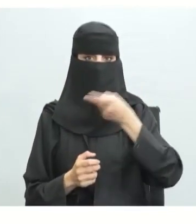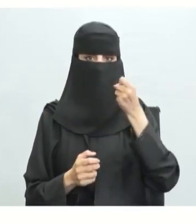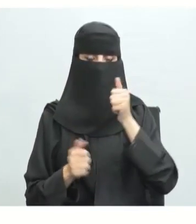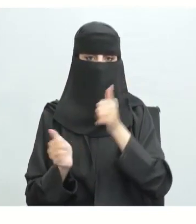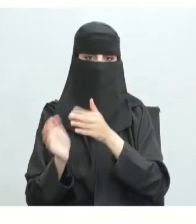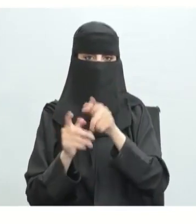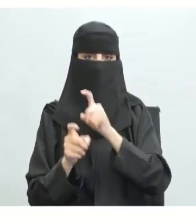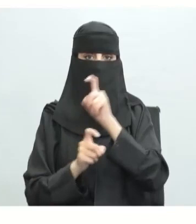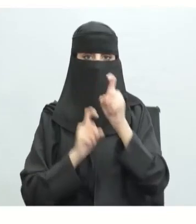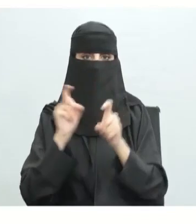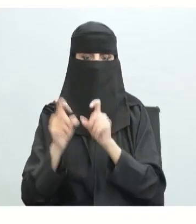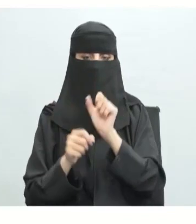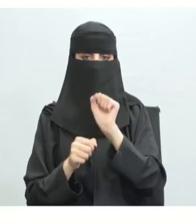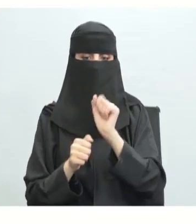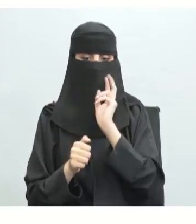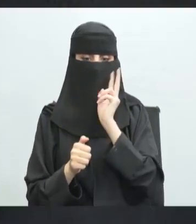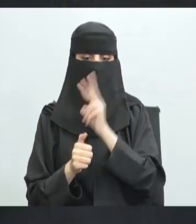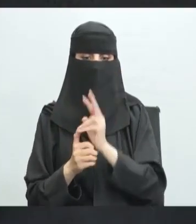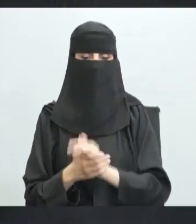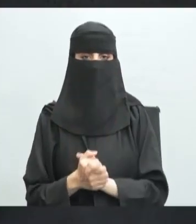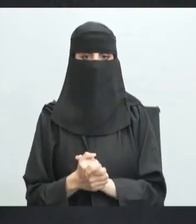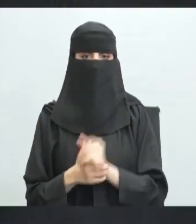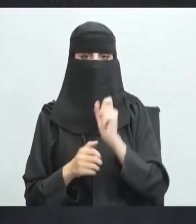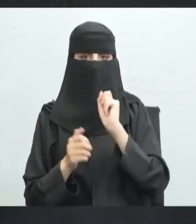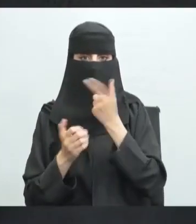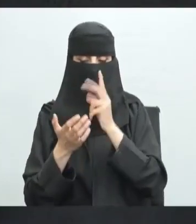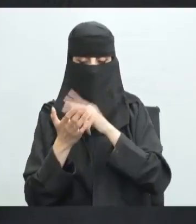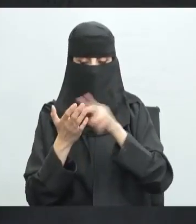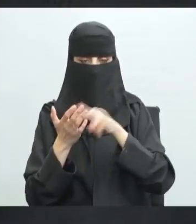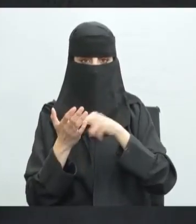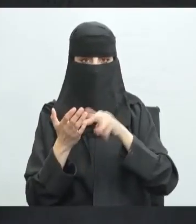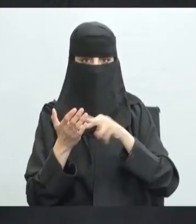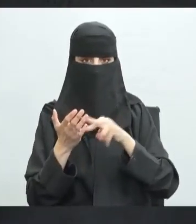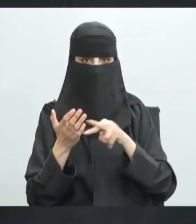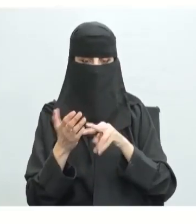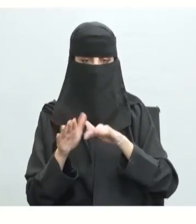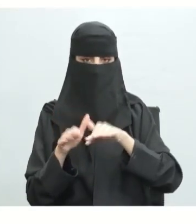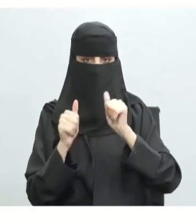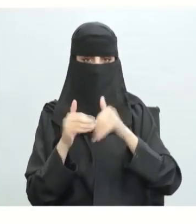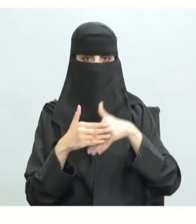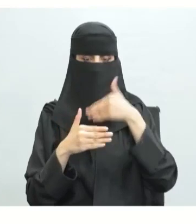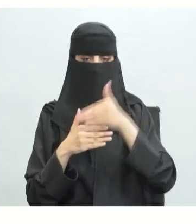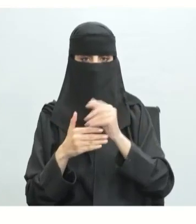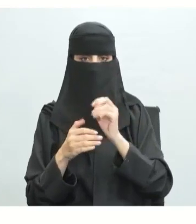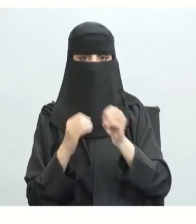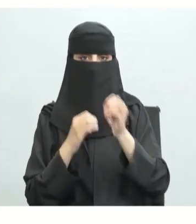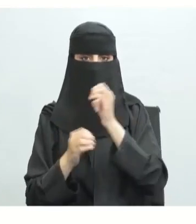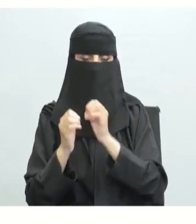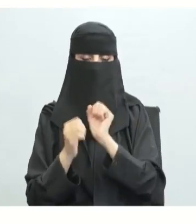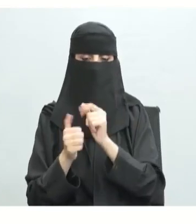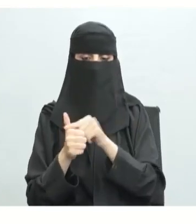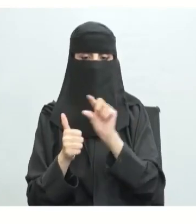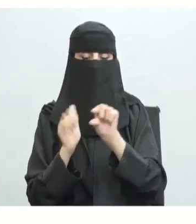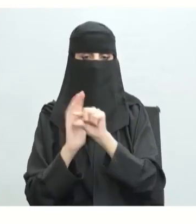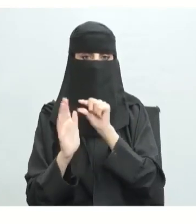وهذا هو الهدف أيضا من السرعة القرائية أن تقرأ بسرعة ثم ستجيب مباشرة بدون أن تعود إلى النص الموضوع الذي يتحدث عنه النص